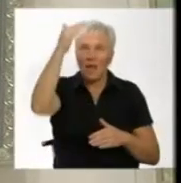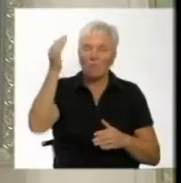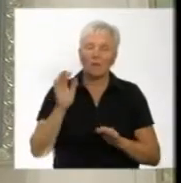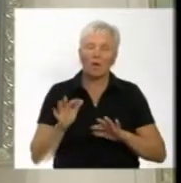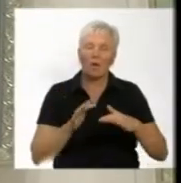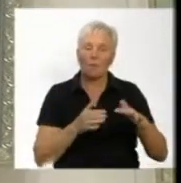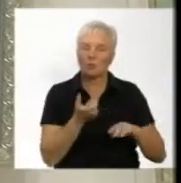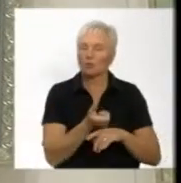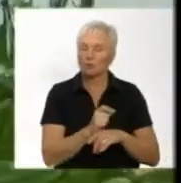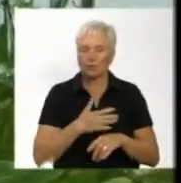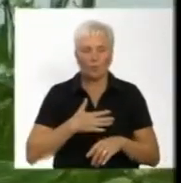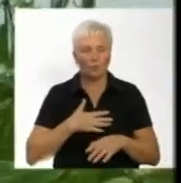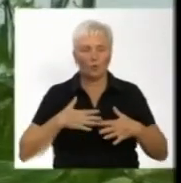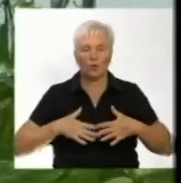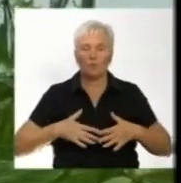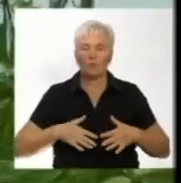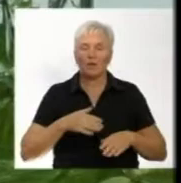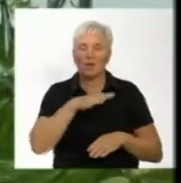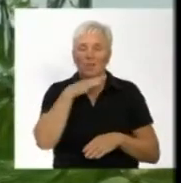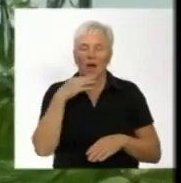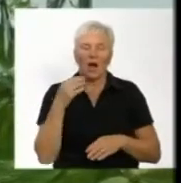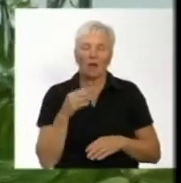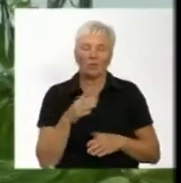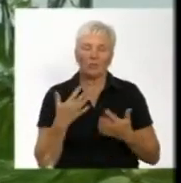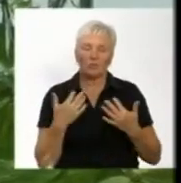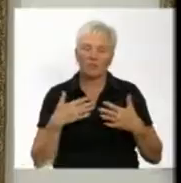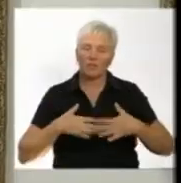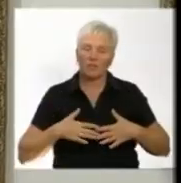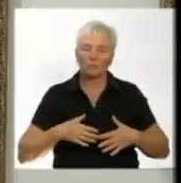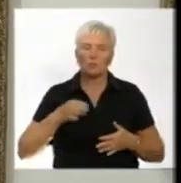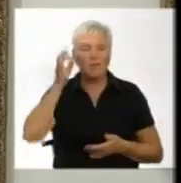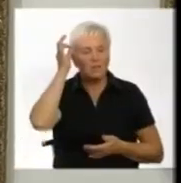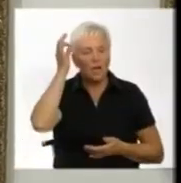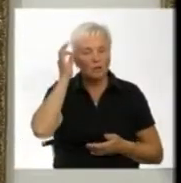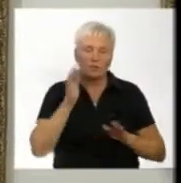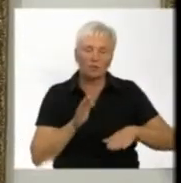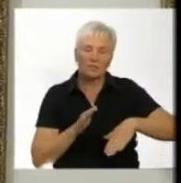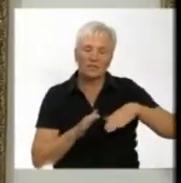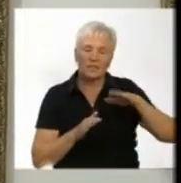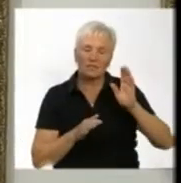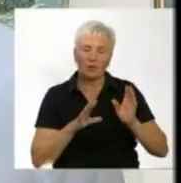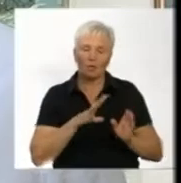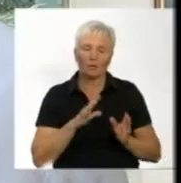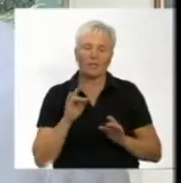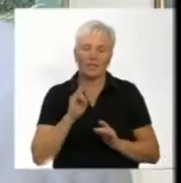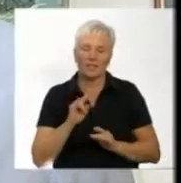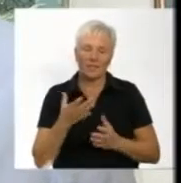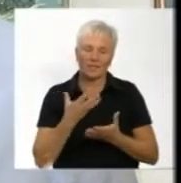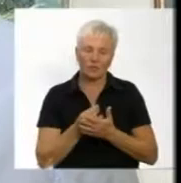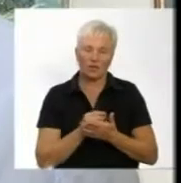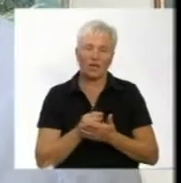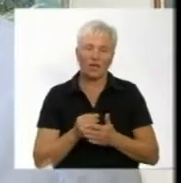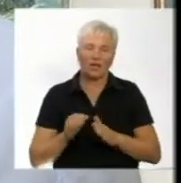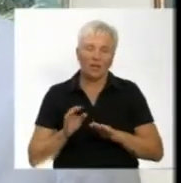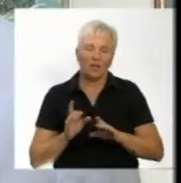дуже люблю Крим. Я дуже багато років відпочивала в Криму, починаючи з дитячих років, возила туди своїх дітей. Я чекаю, що Крим